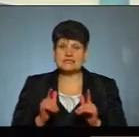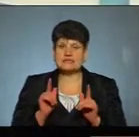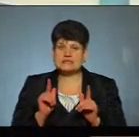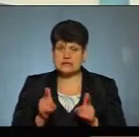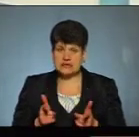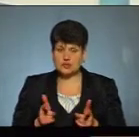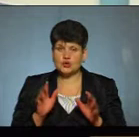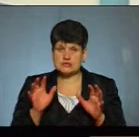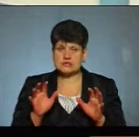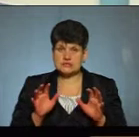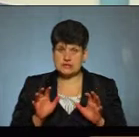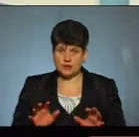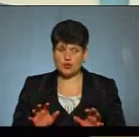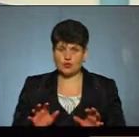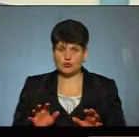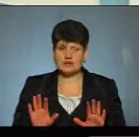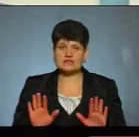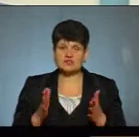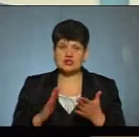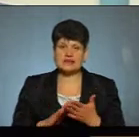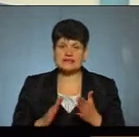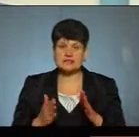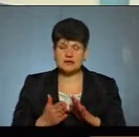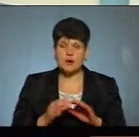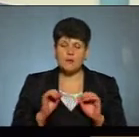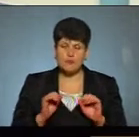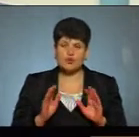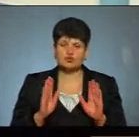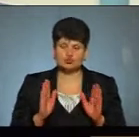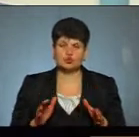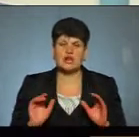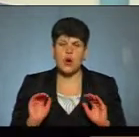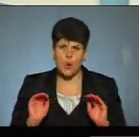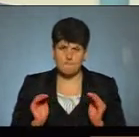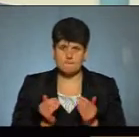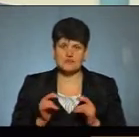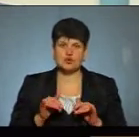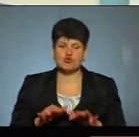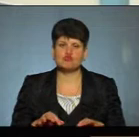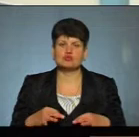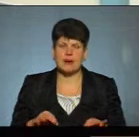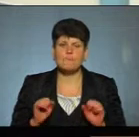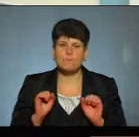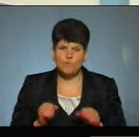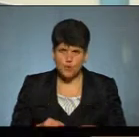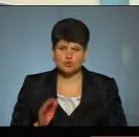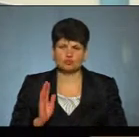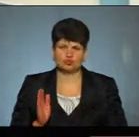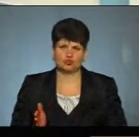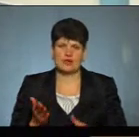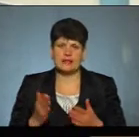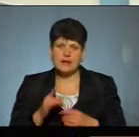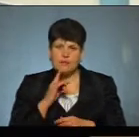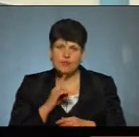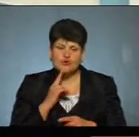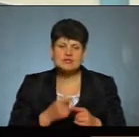Згідно закону, під час надзвичайної ситуації можуть бути обмеження руху транспорту. Може бути. Але поки